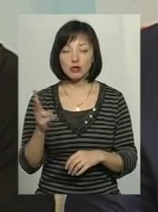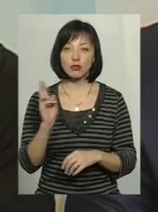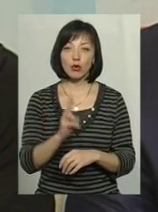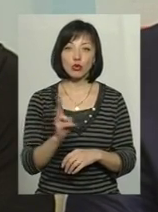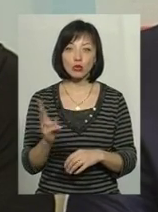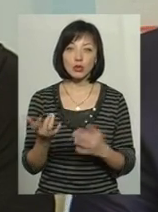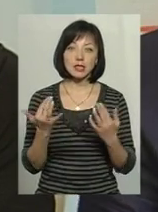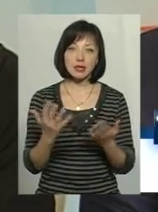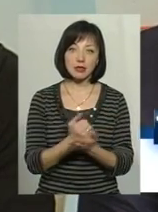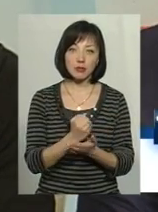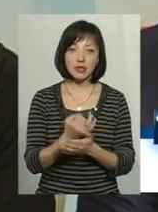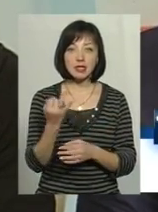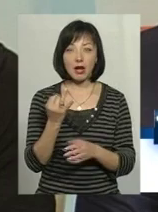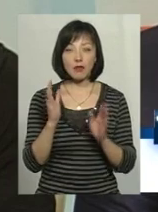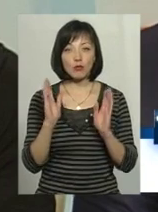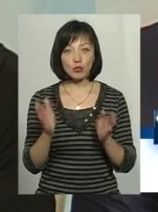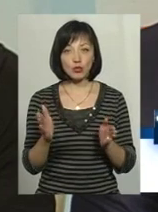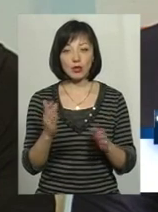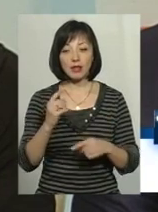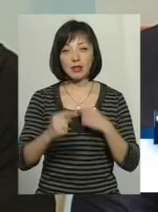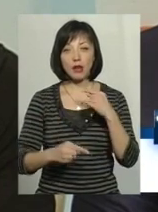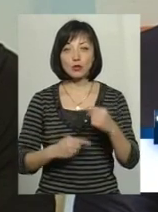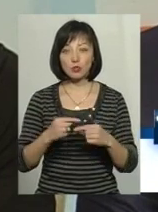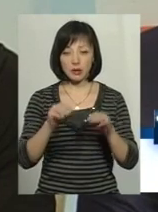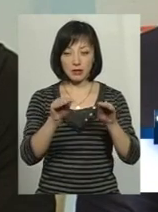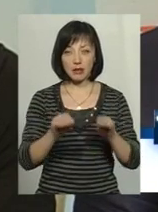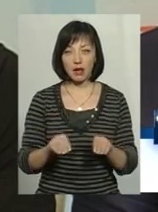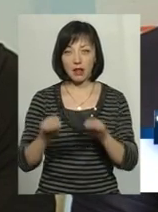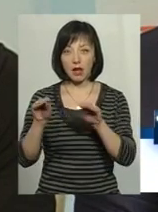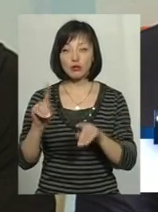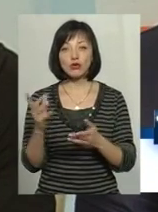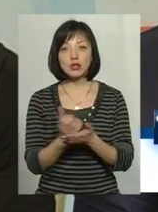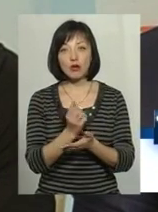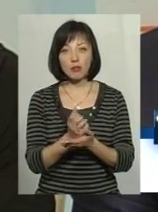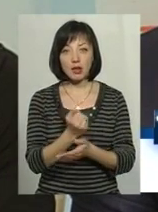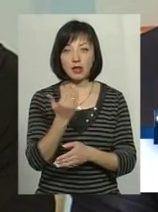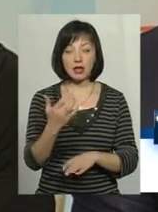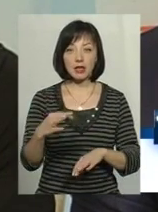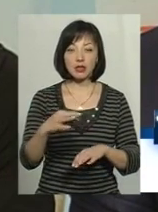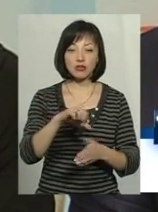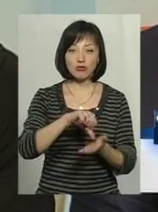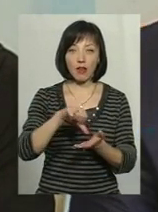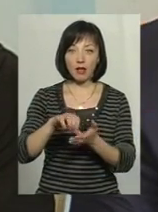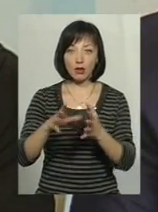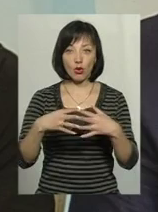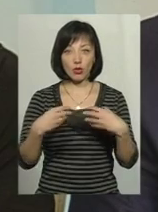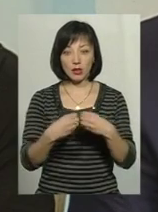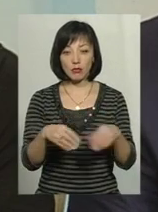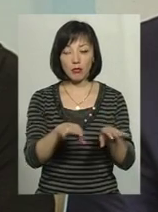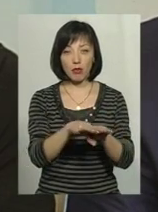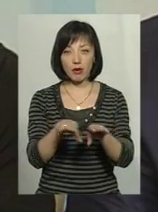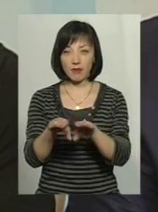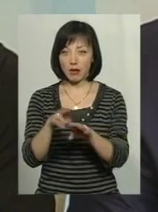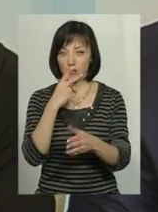скільки заробляє. Цікавими будуть їхні наступні декларації, тобто, що вони заробили, що заробили їхні члени їхніх родин. Тобто, в порівнянні